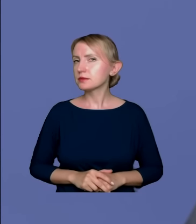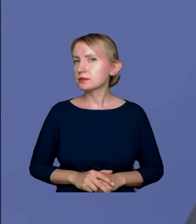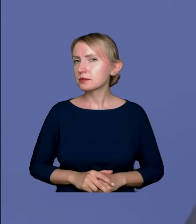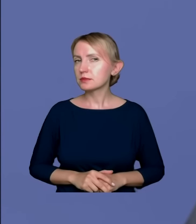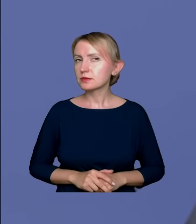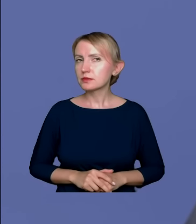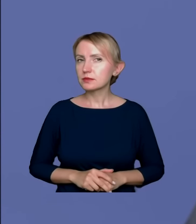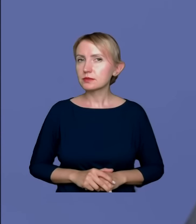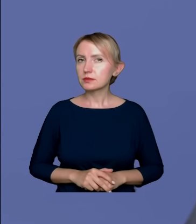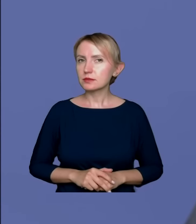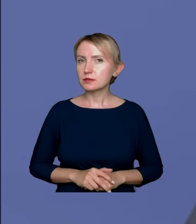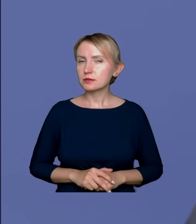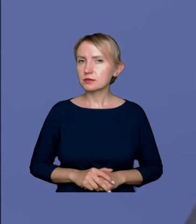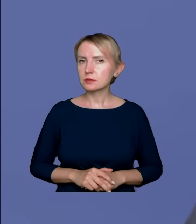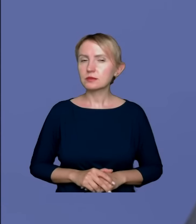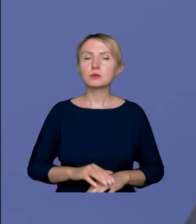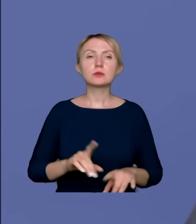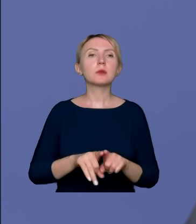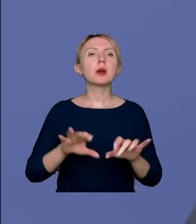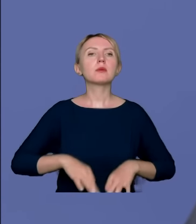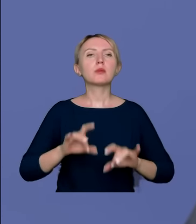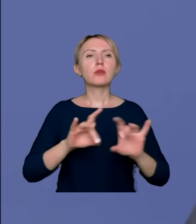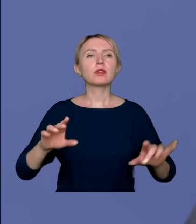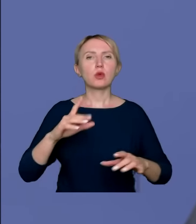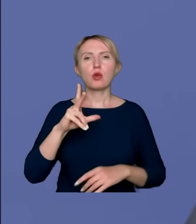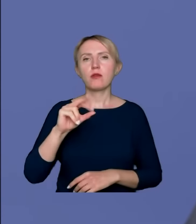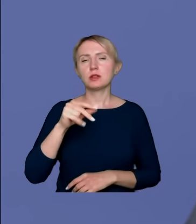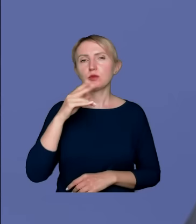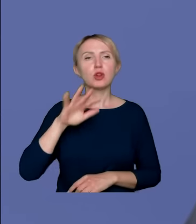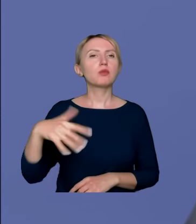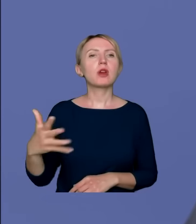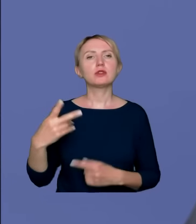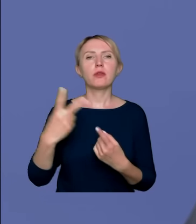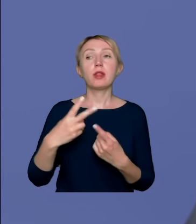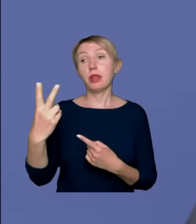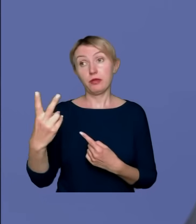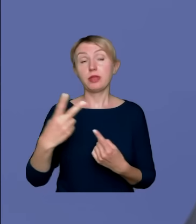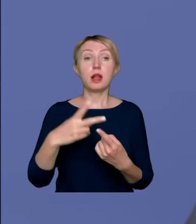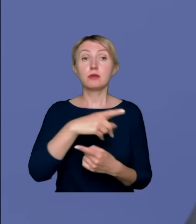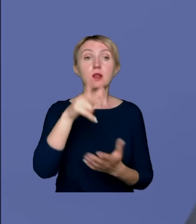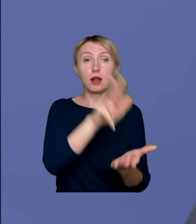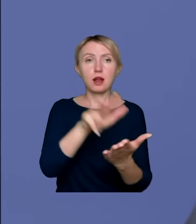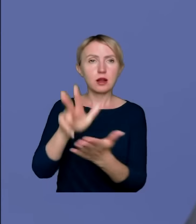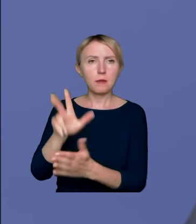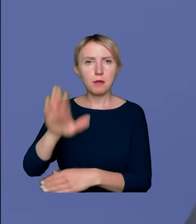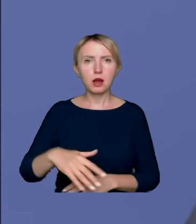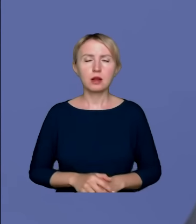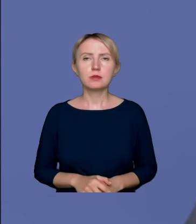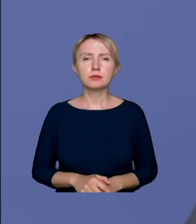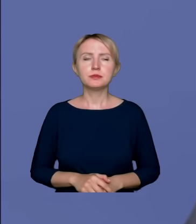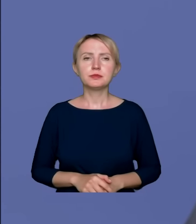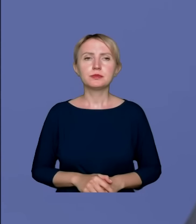że, tak jak już zresztą Pan Profesor Kowalski mówił, że prawicowa telewizja, czy dwie prawicowe telewizje dostały koncesję. Ja tutaj widzę